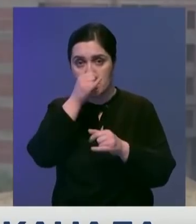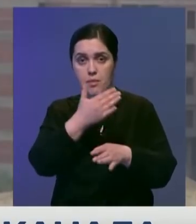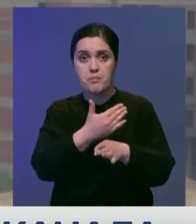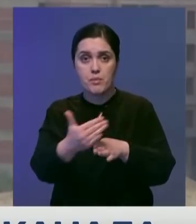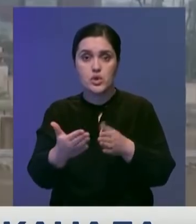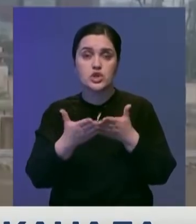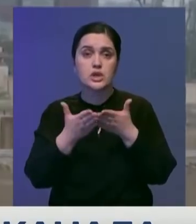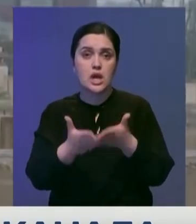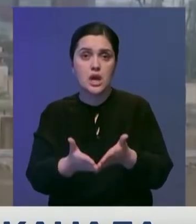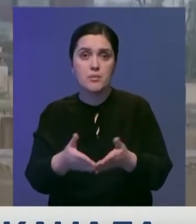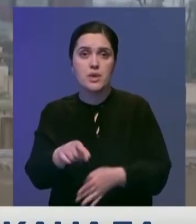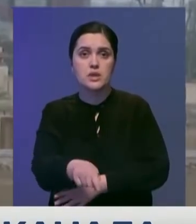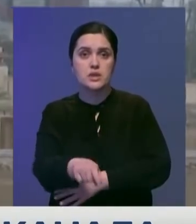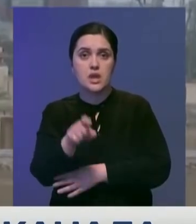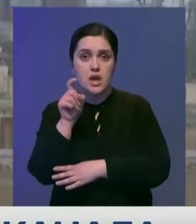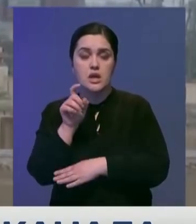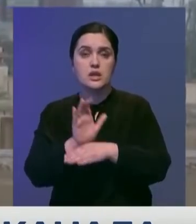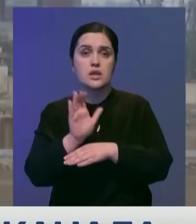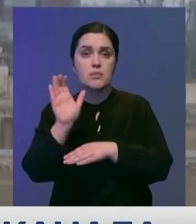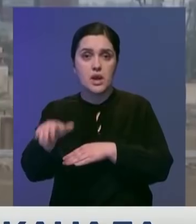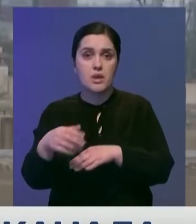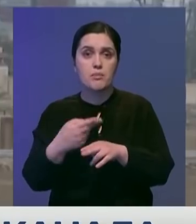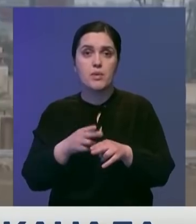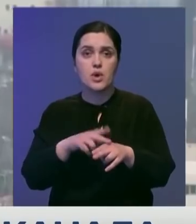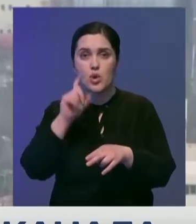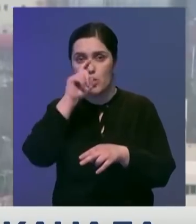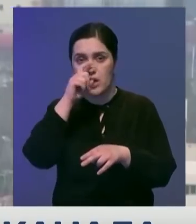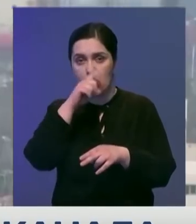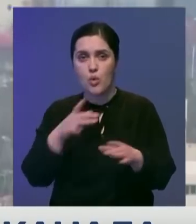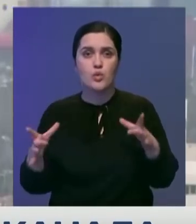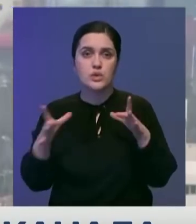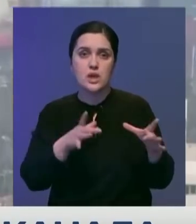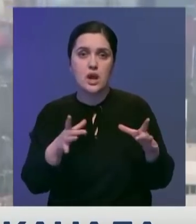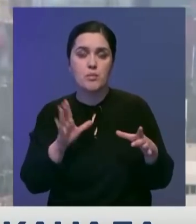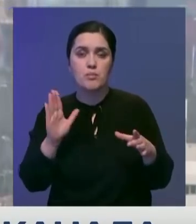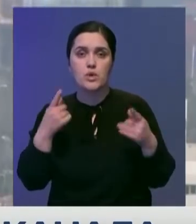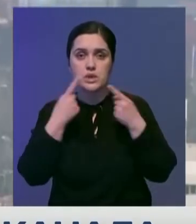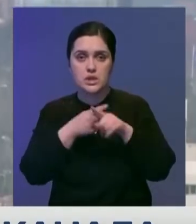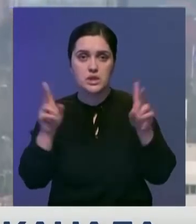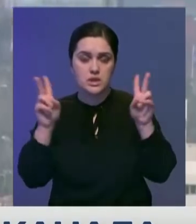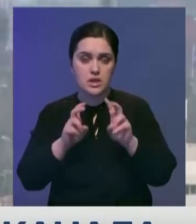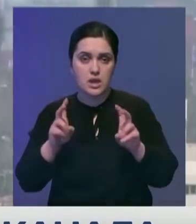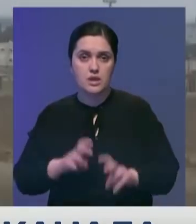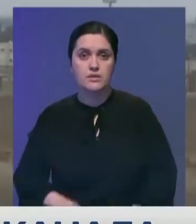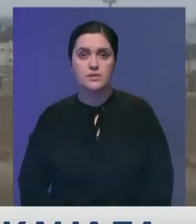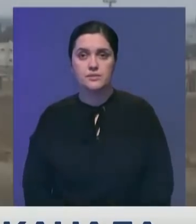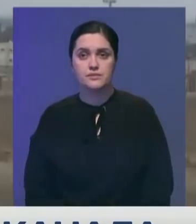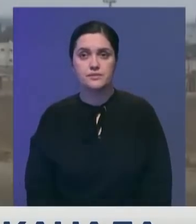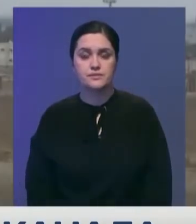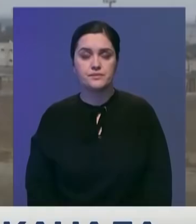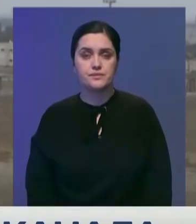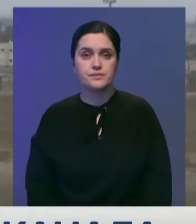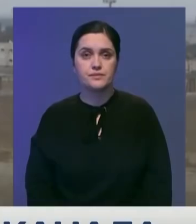движение. Позже корабль сняли с мели и направили в Большое горькое озеро, где оно пройдет технический осмотр.